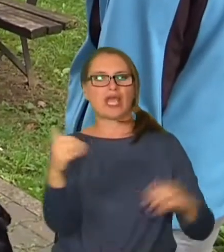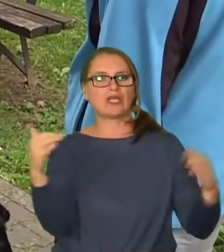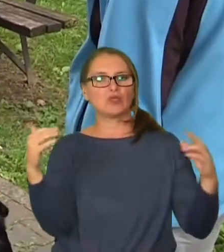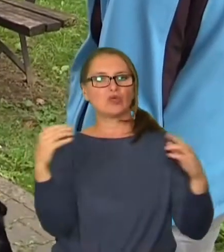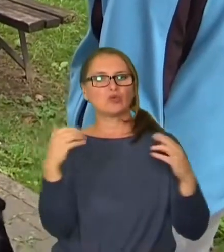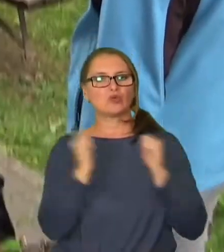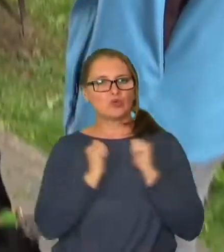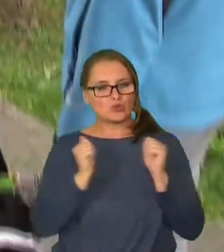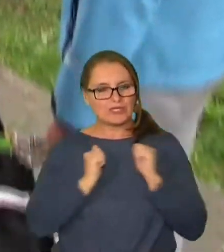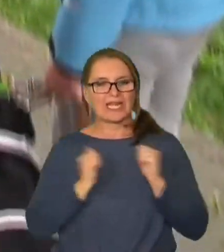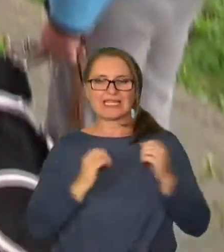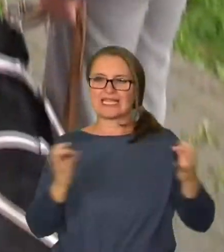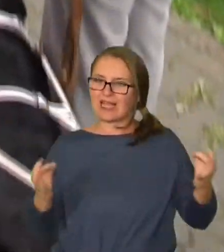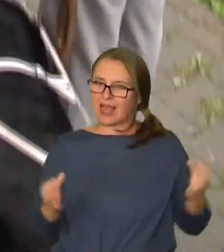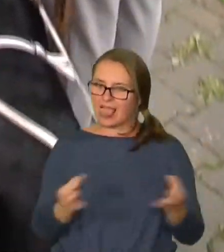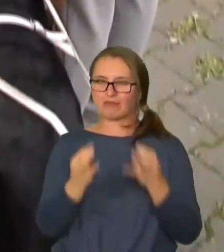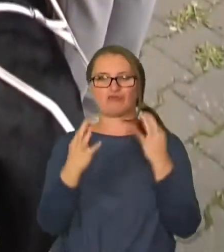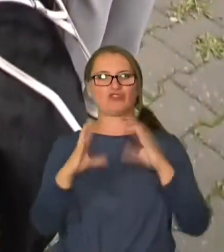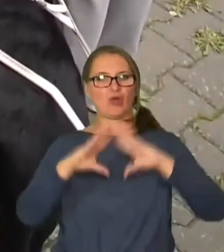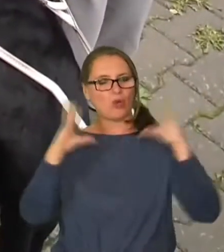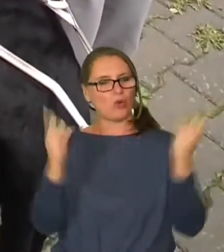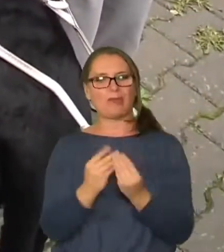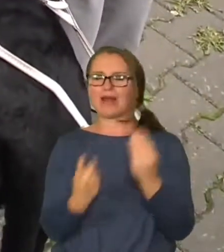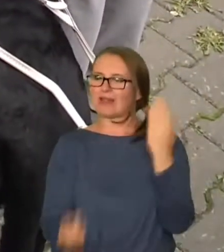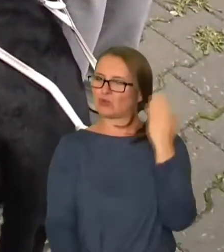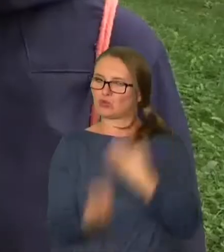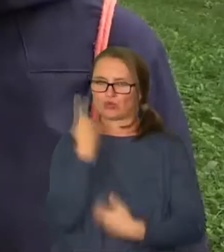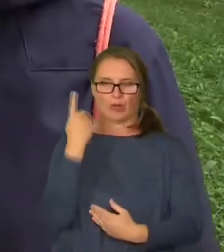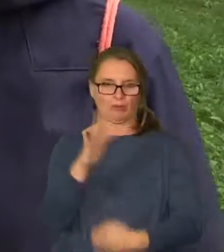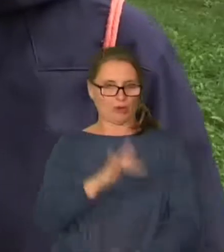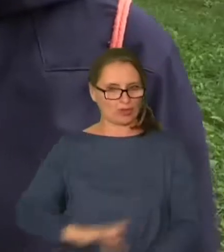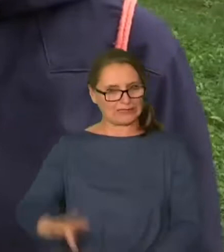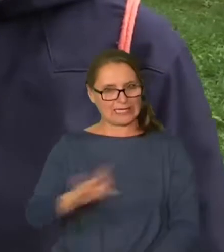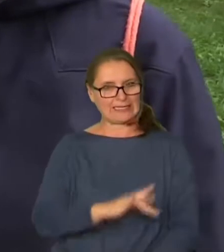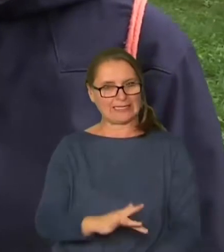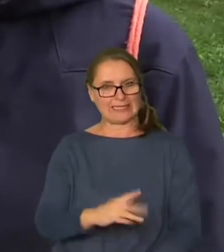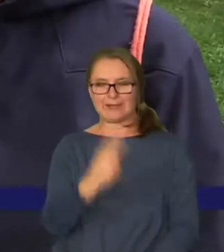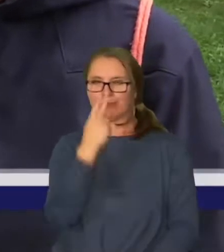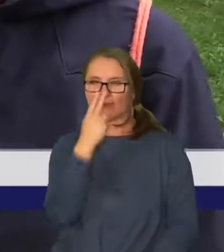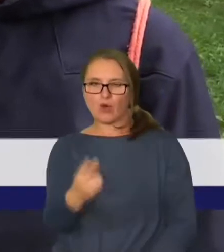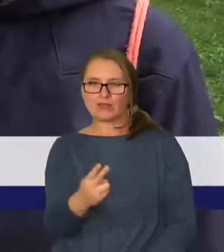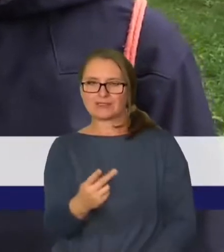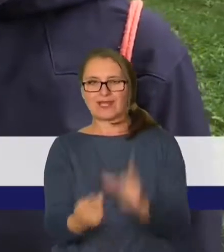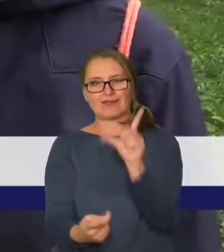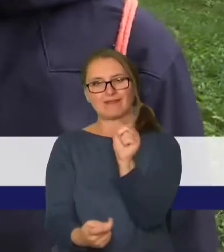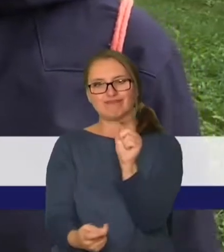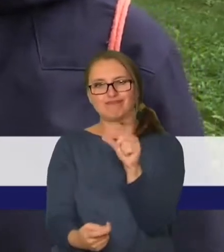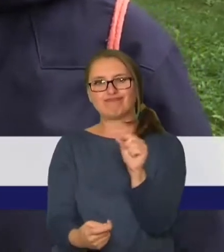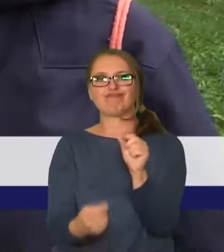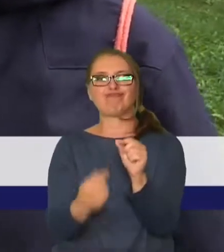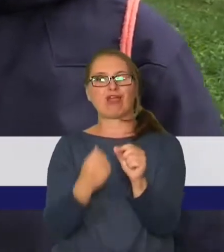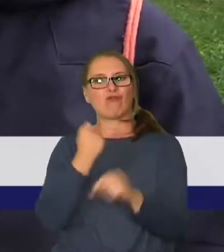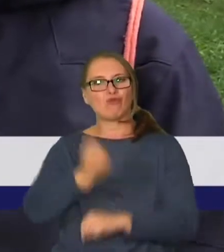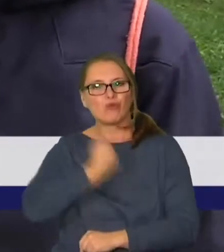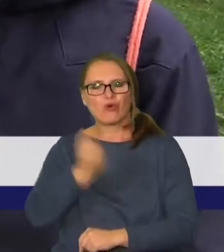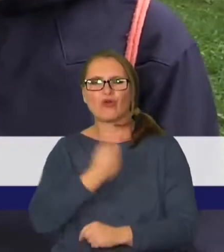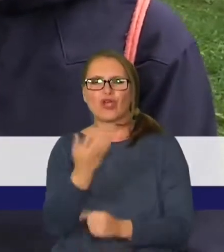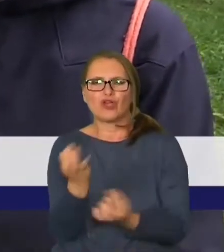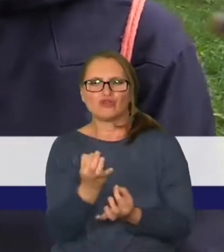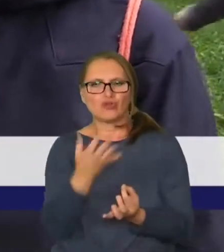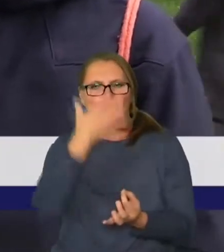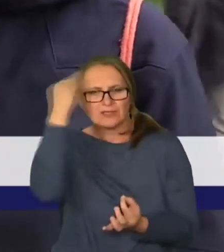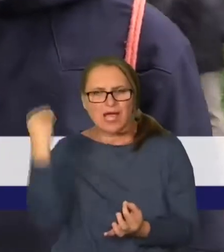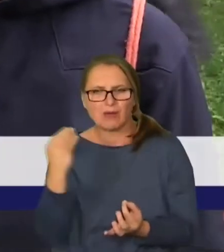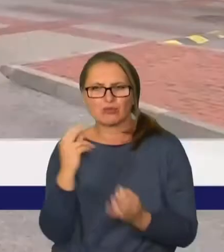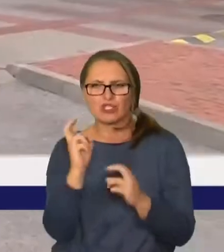svojimi psami zdokonalujú v úplne cudzom prostredí. My si vlastne pozrieme, ako tá dvojička funguje, čo za ten rok zabudli, čo sa im